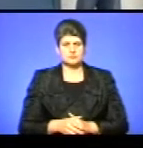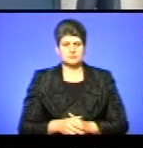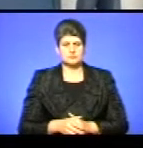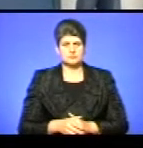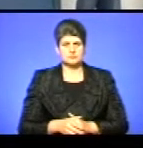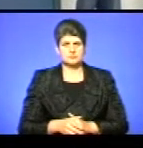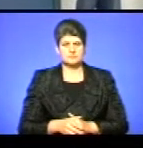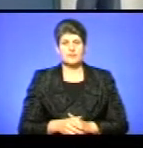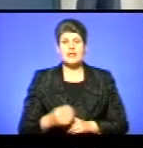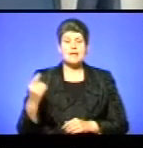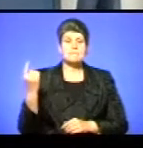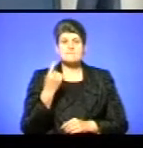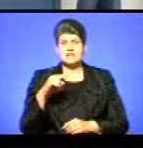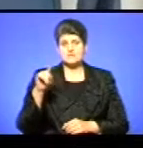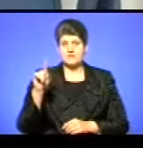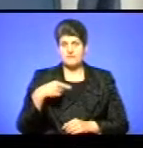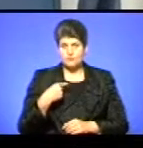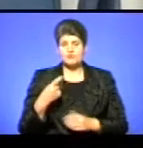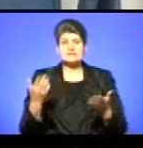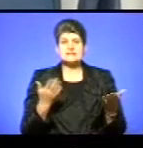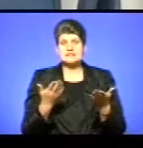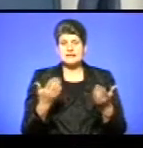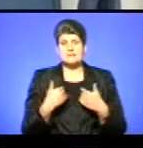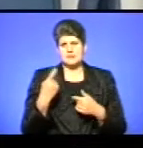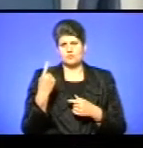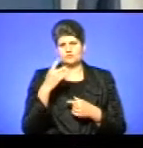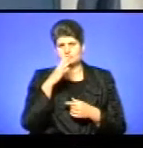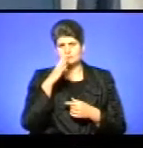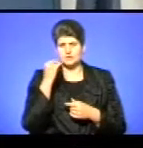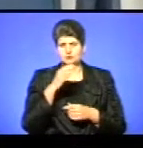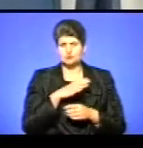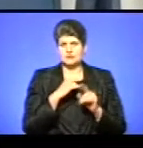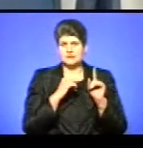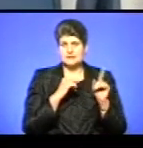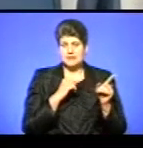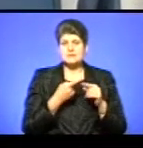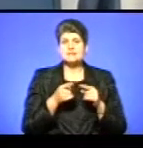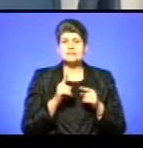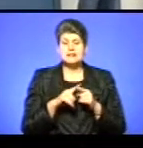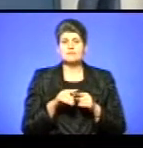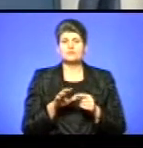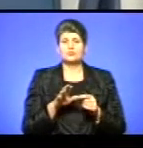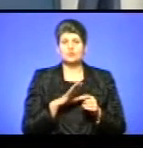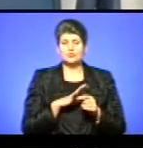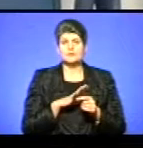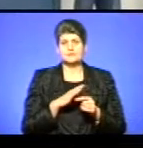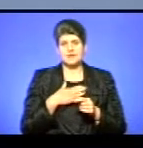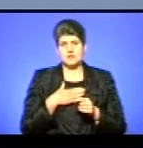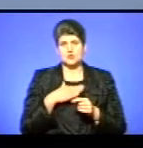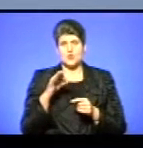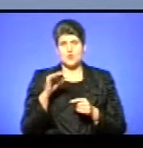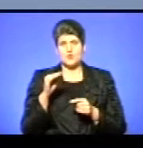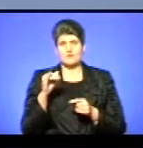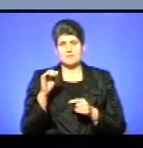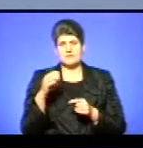І першими вимогами, з якими ми першу ніч переночували, це теж було дуже імпровізовано, з нашого офісу, якому я